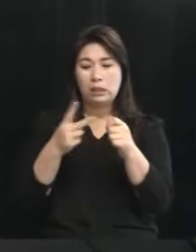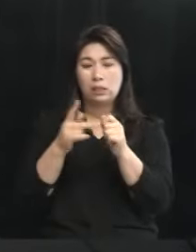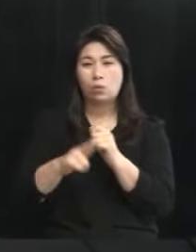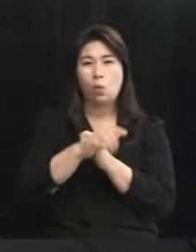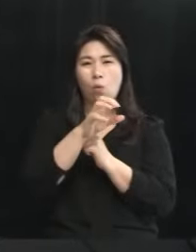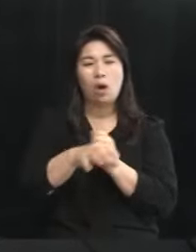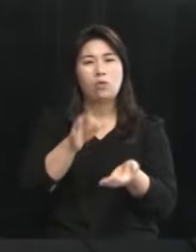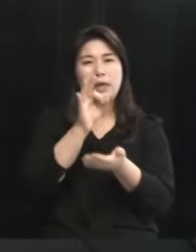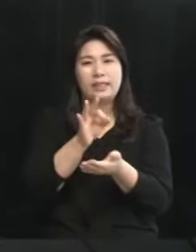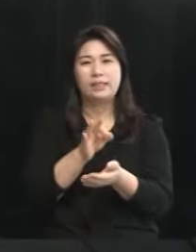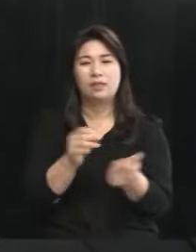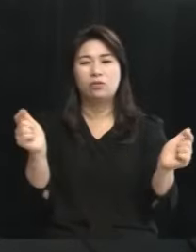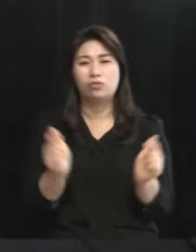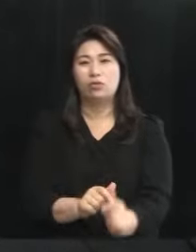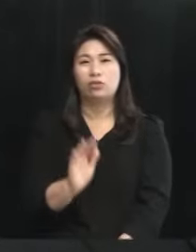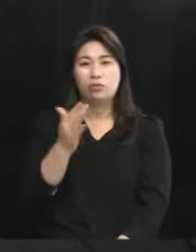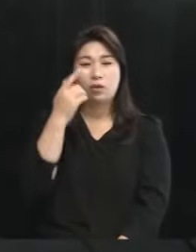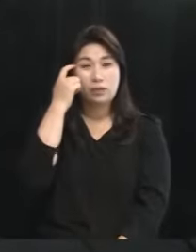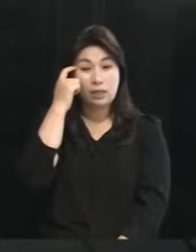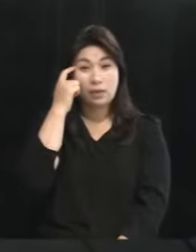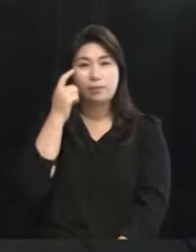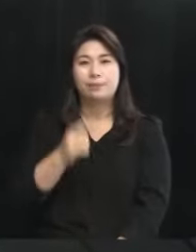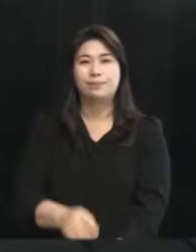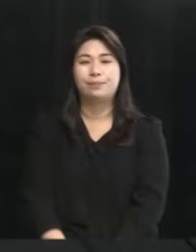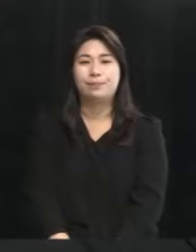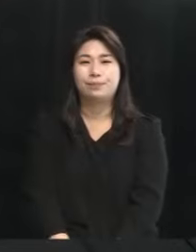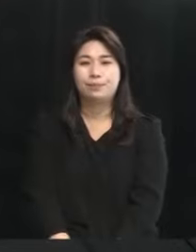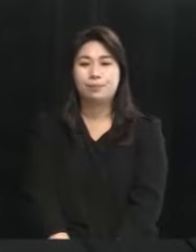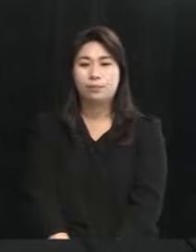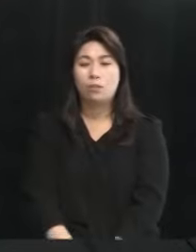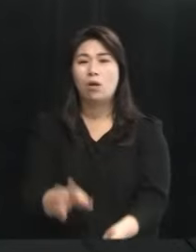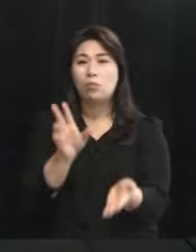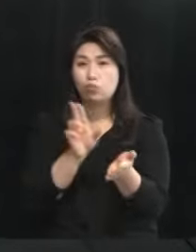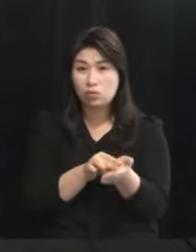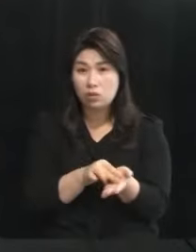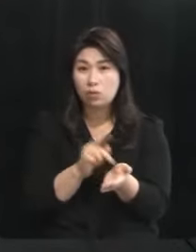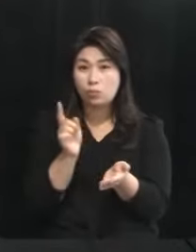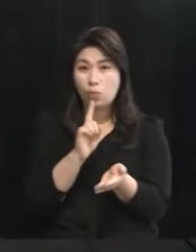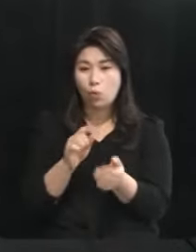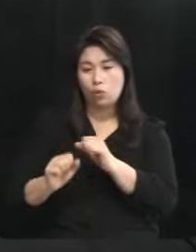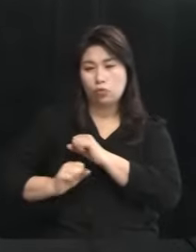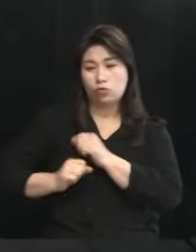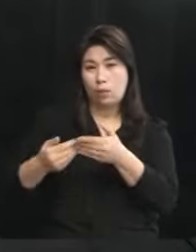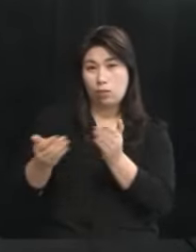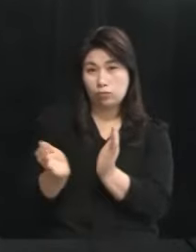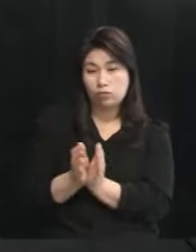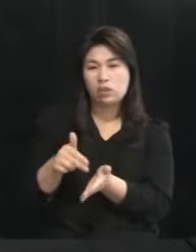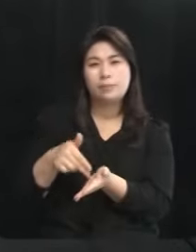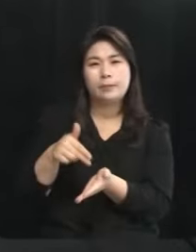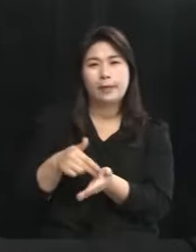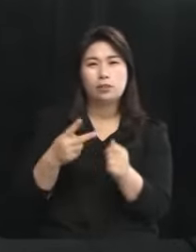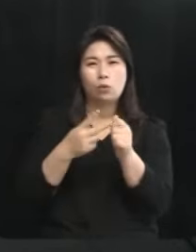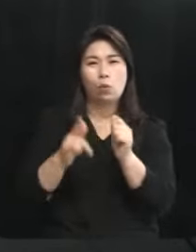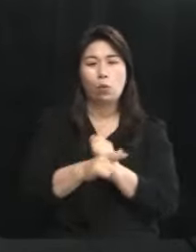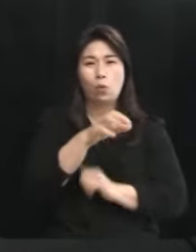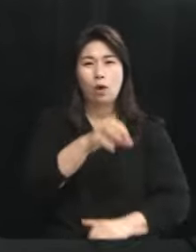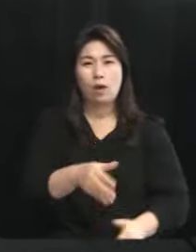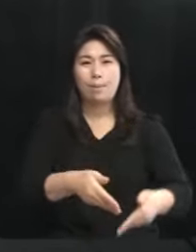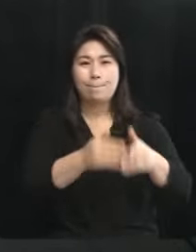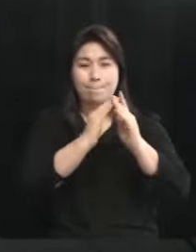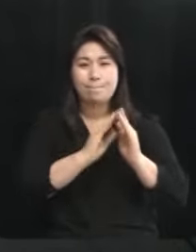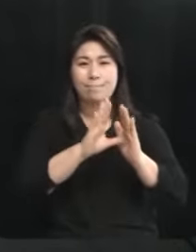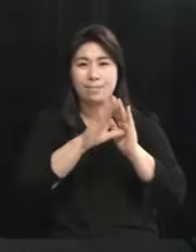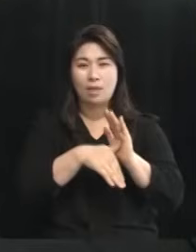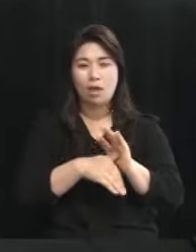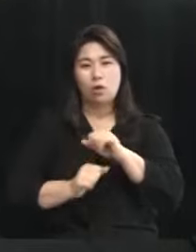대폭 삭감된다고 생각합니다 그런데 문제는 지금 국방부에서는 제2공항이 지어졌을 때